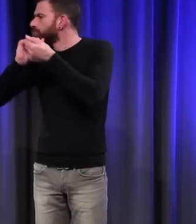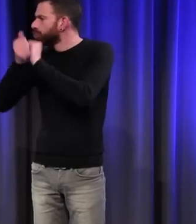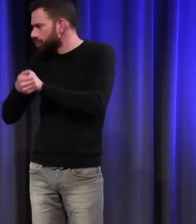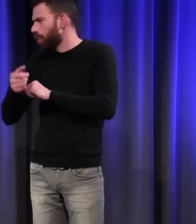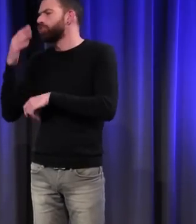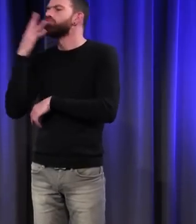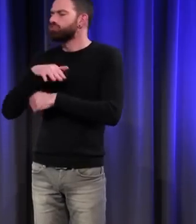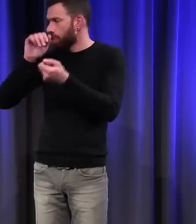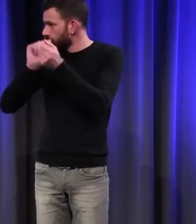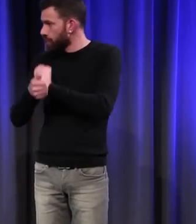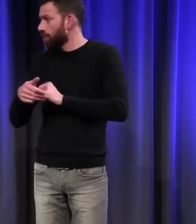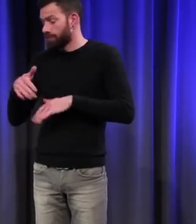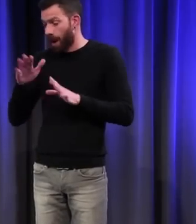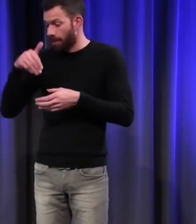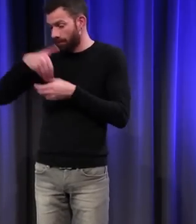couleur aussi.